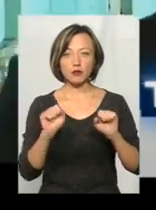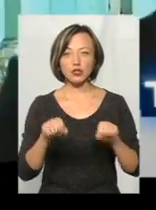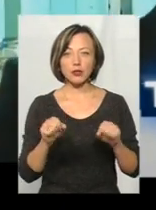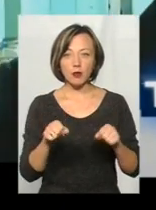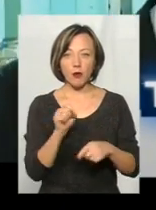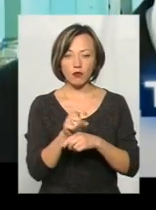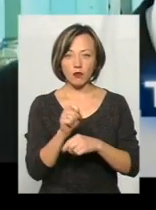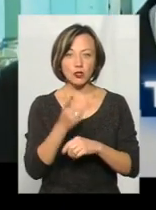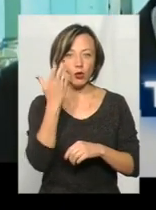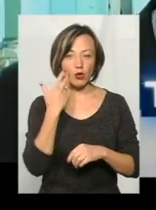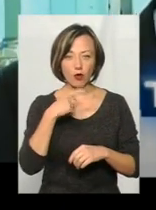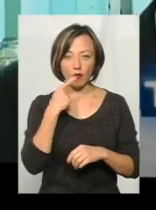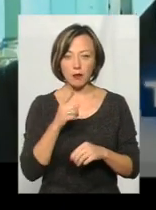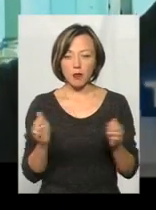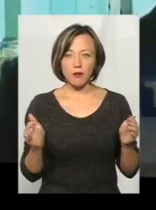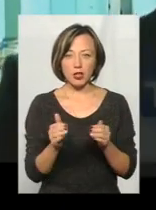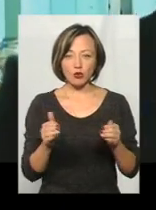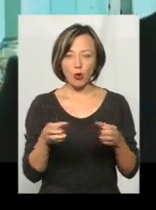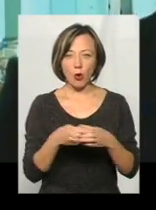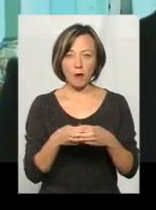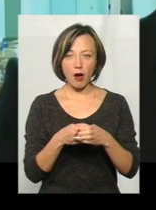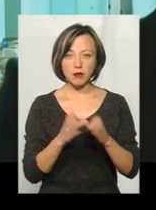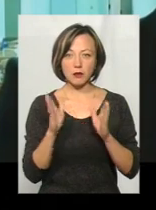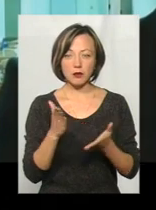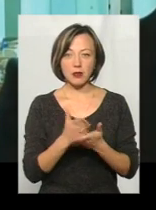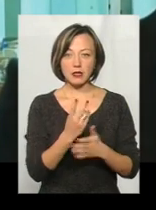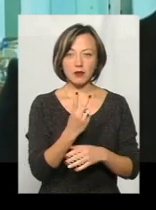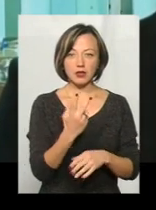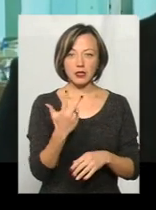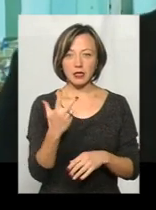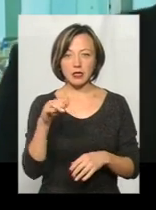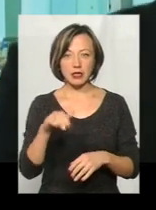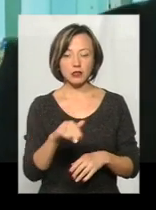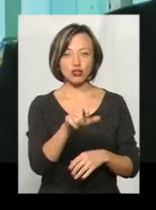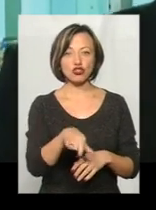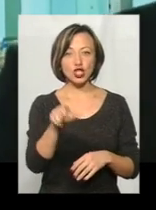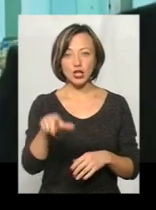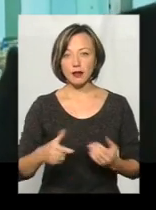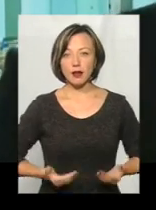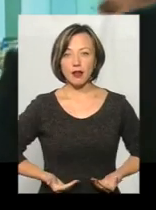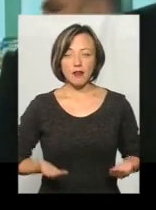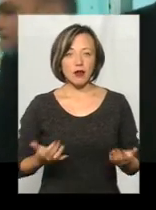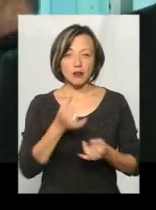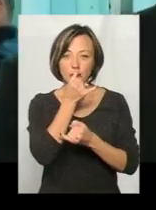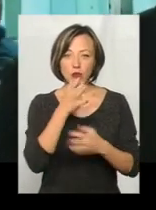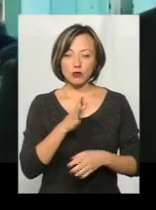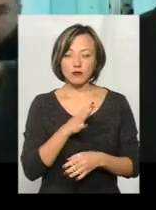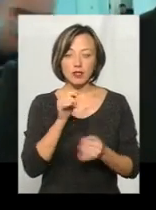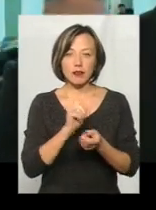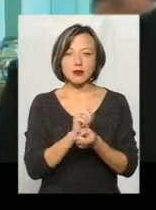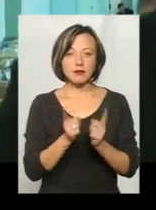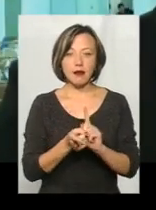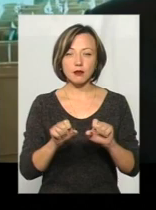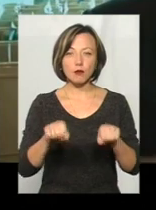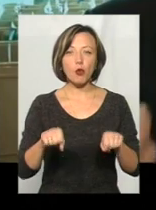поноваження. Тобто, коли ми говоримо про невеличку громаду, і вона буде мати 2-3 тисячі жителів, вона не стане